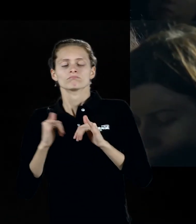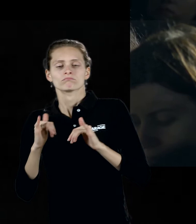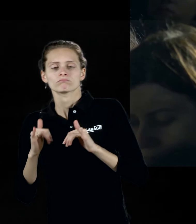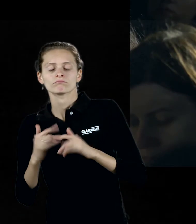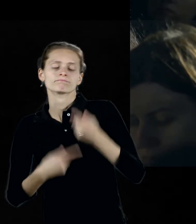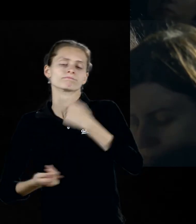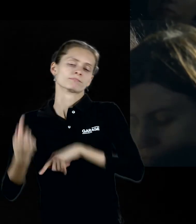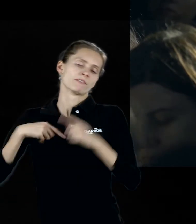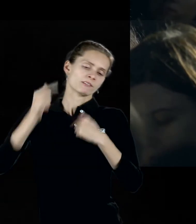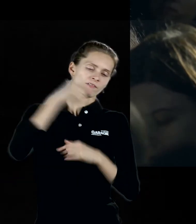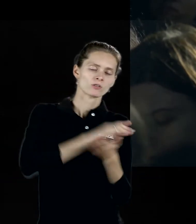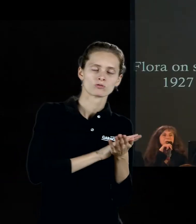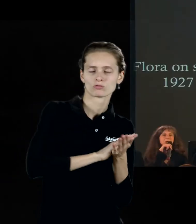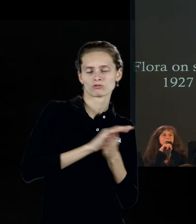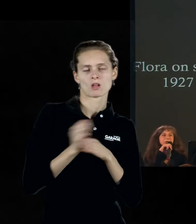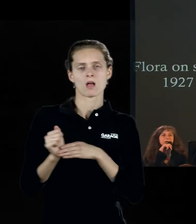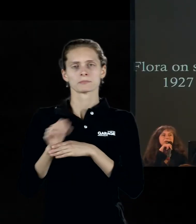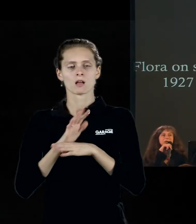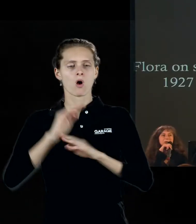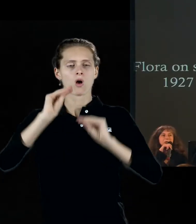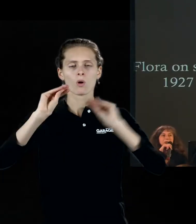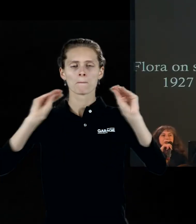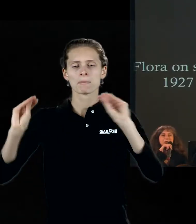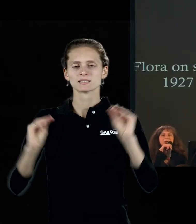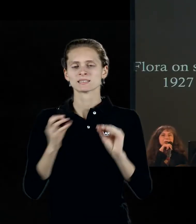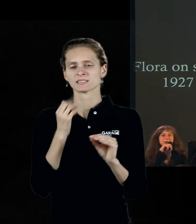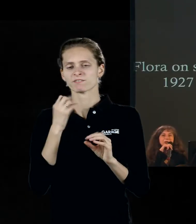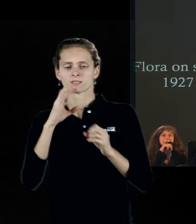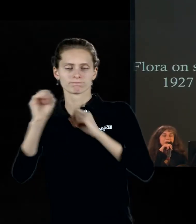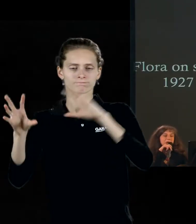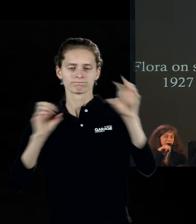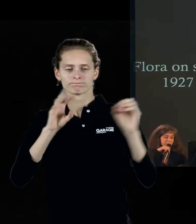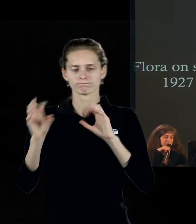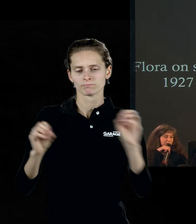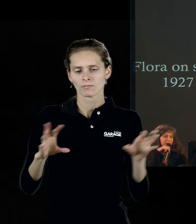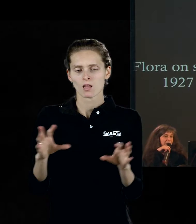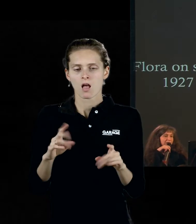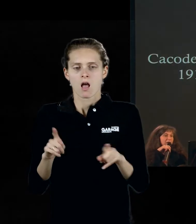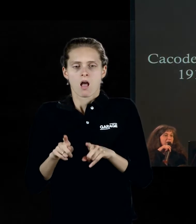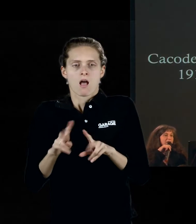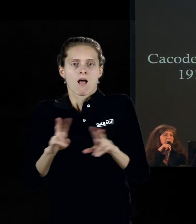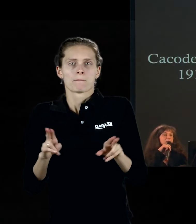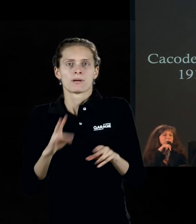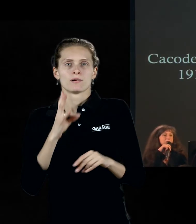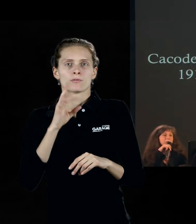такой вот композиции из цветов, которые действительно работают как нота, как некое музыкальное произведение.